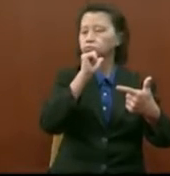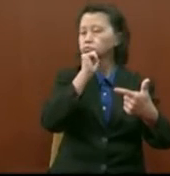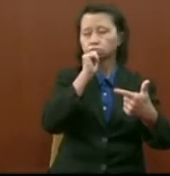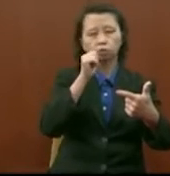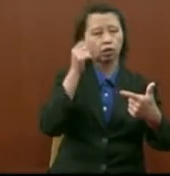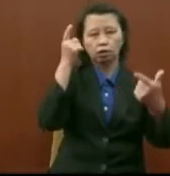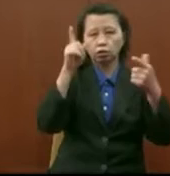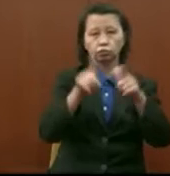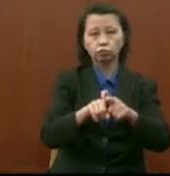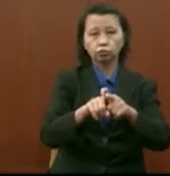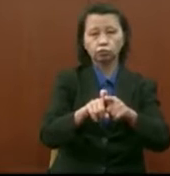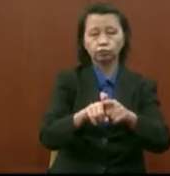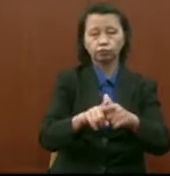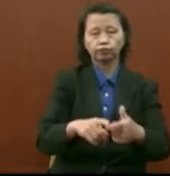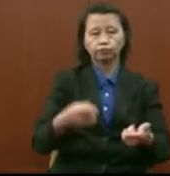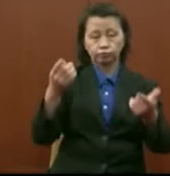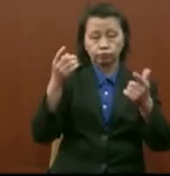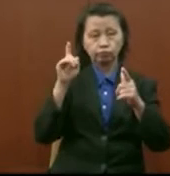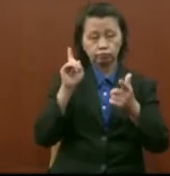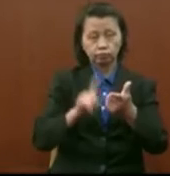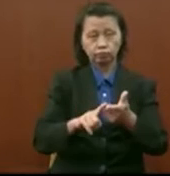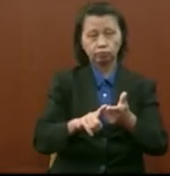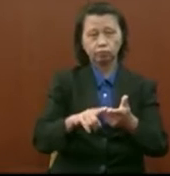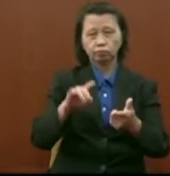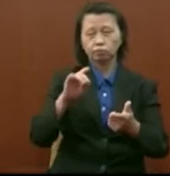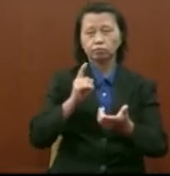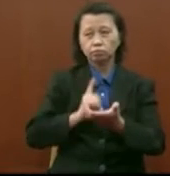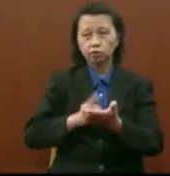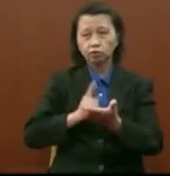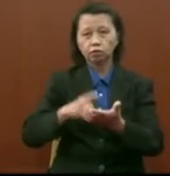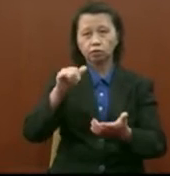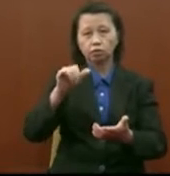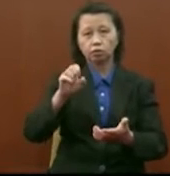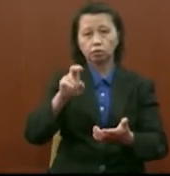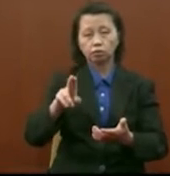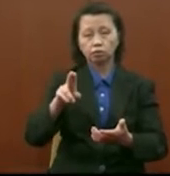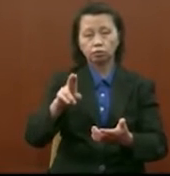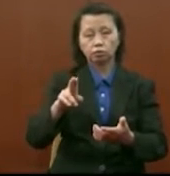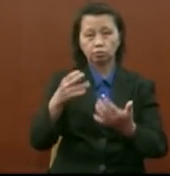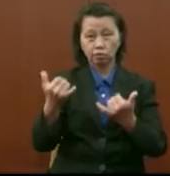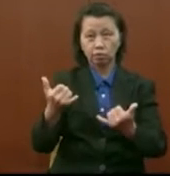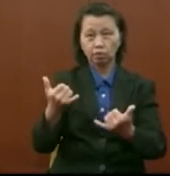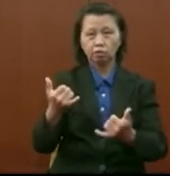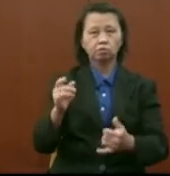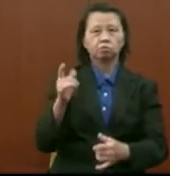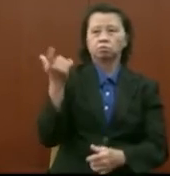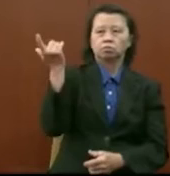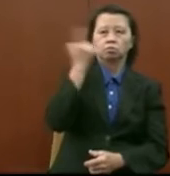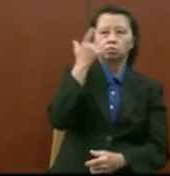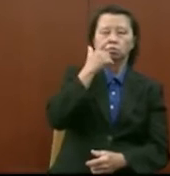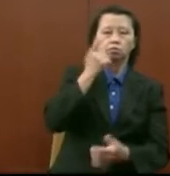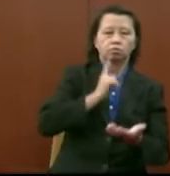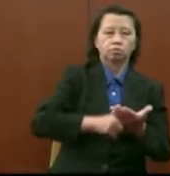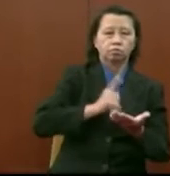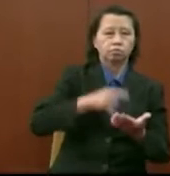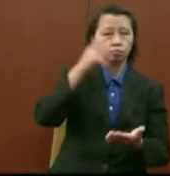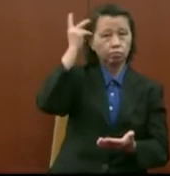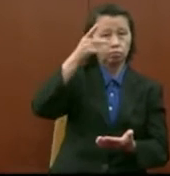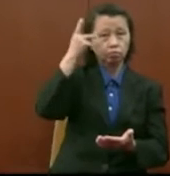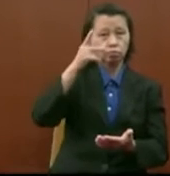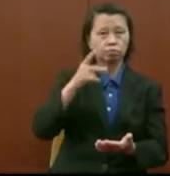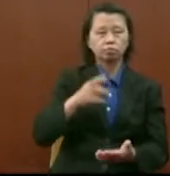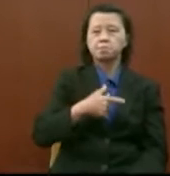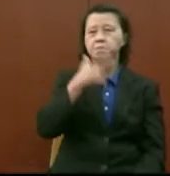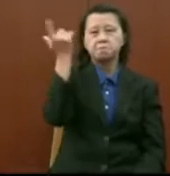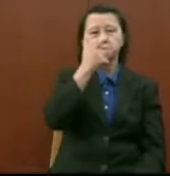adakah mereka bersetuju membincangkan isu-isu semasa 70% tidak bersetuju tidak akan bincang hal politik ini pun mereka tidak